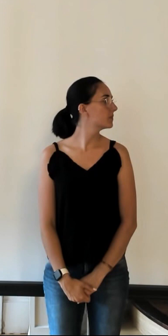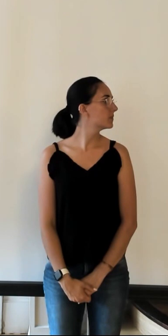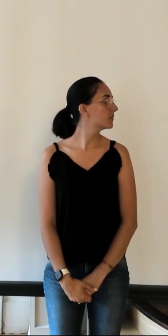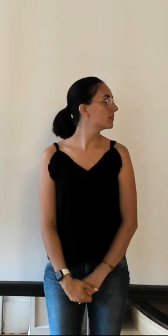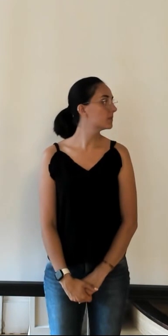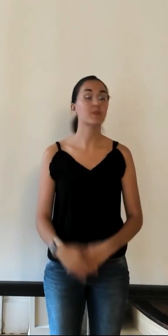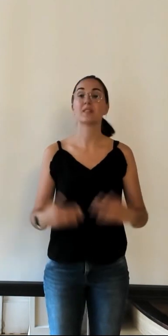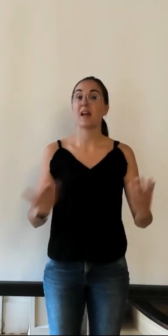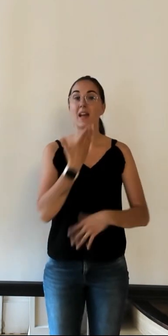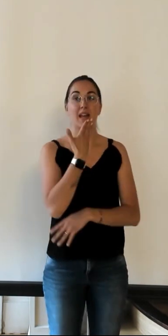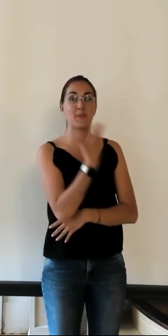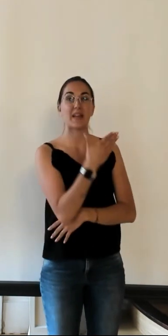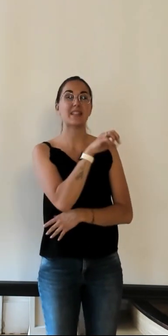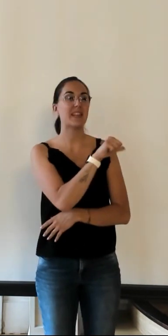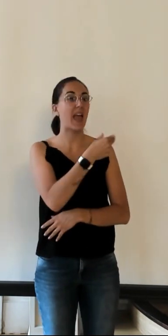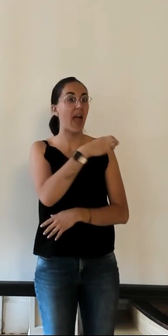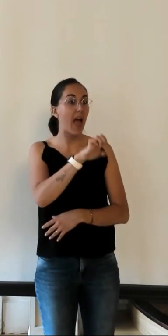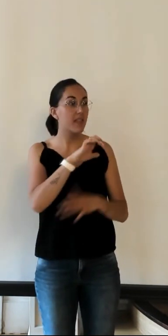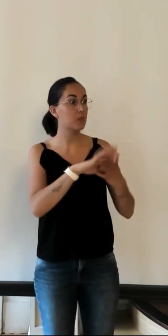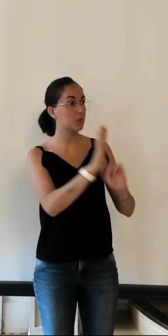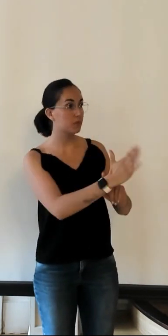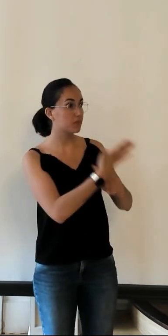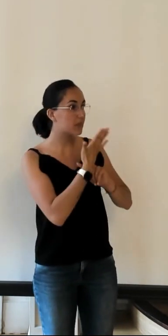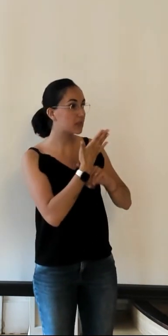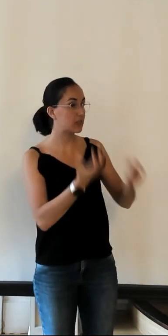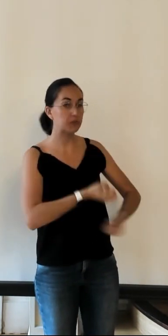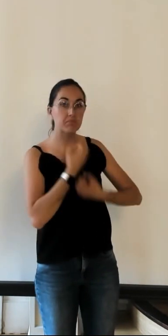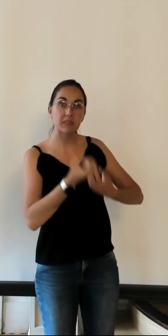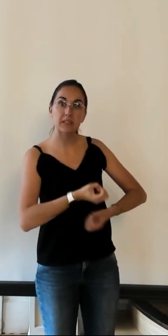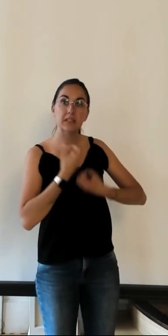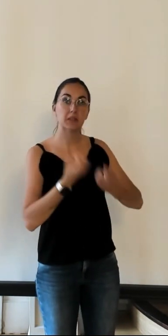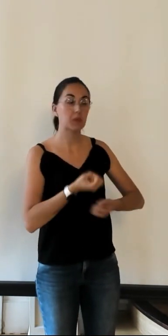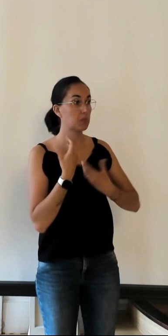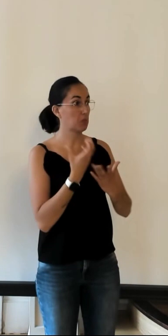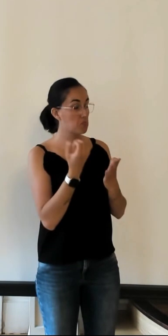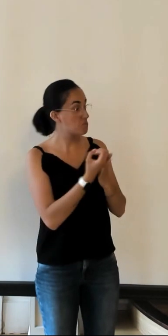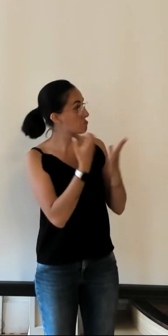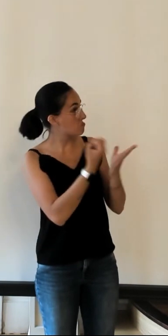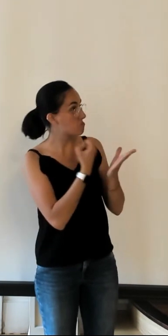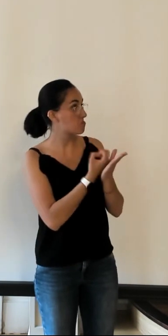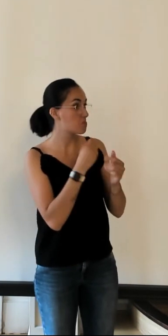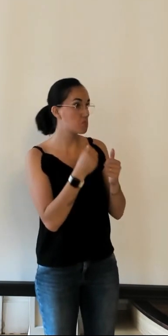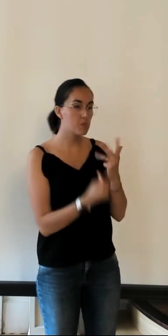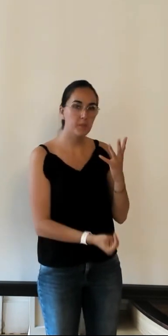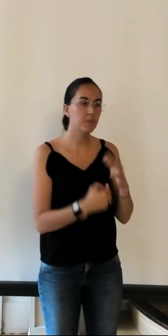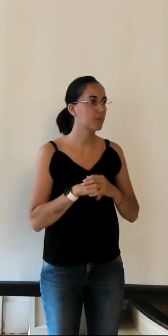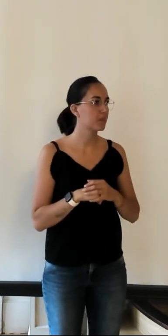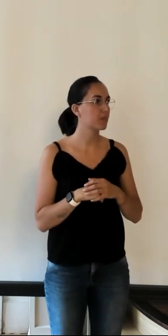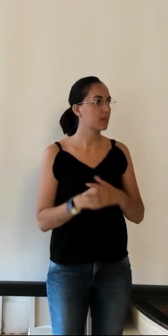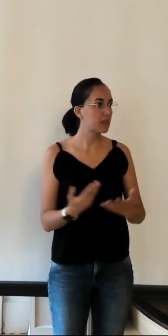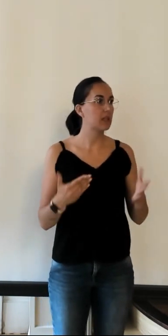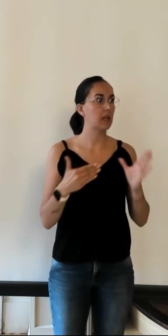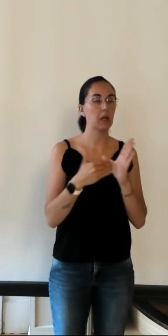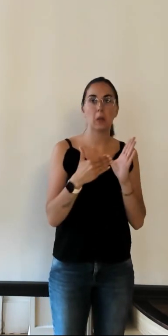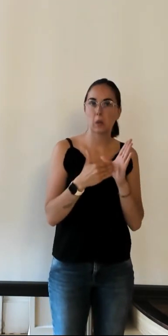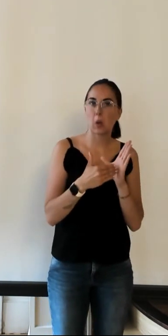Merci Anne pour cet exposé éminemment documenté nous avons encore quelques minutes